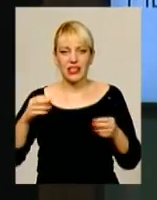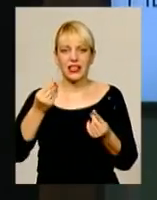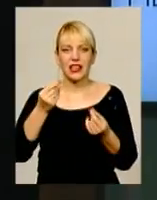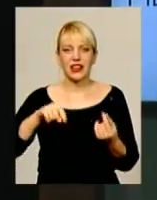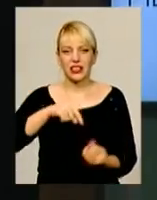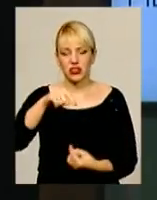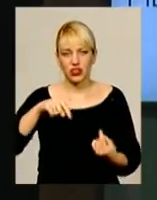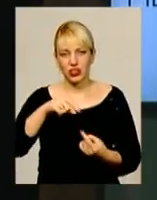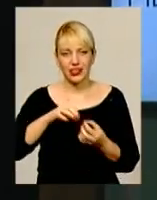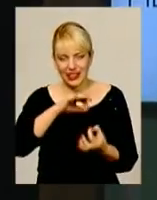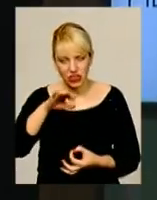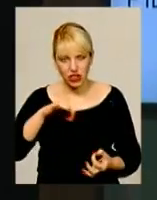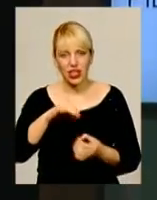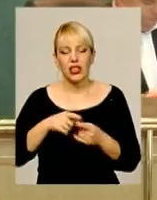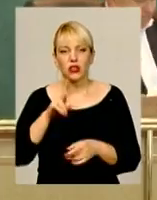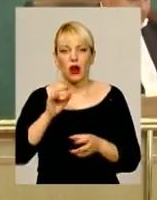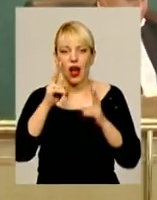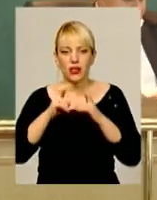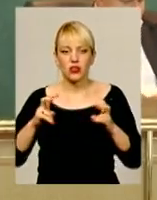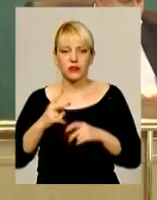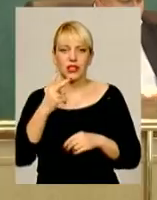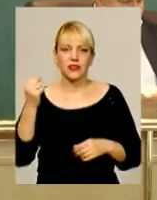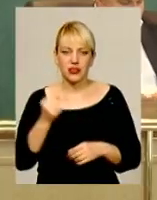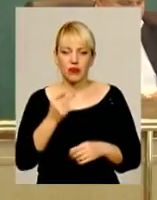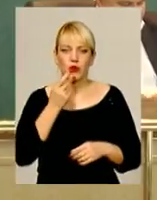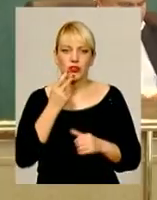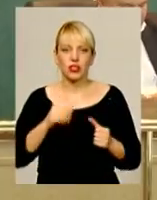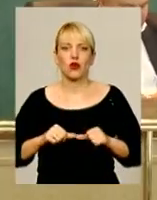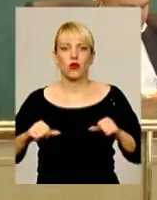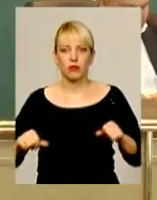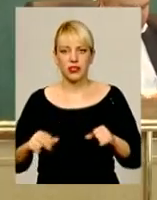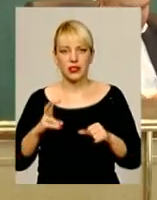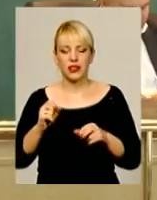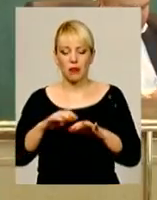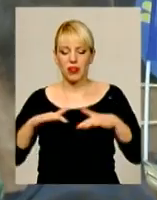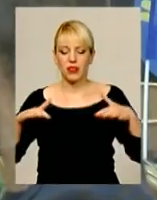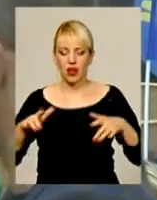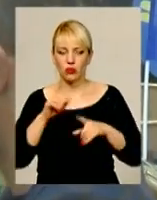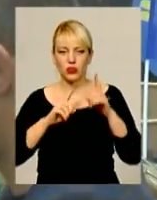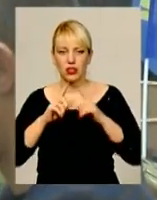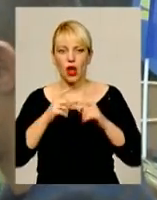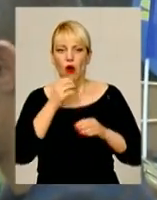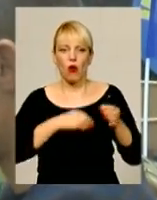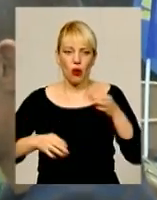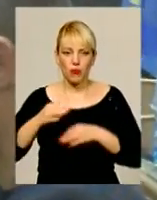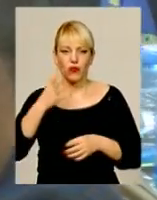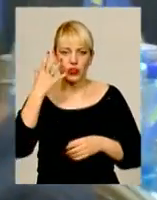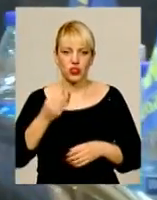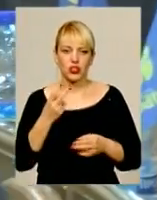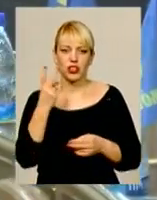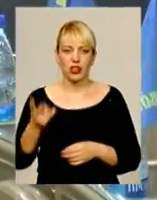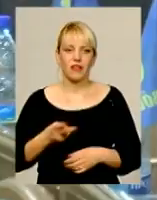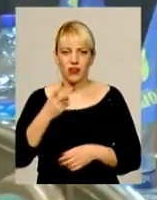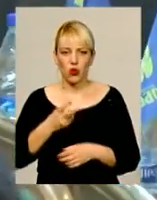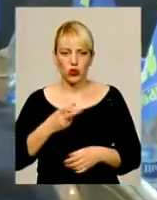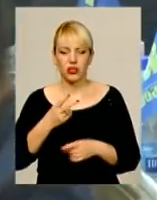лишки обласної скарбниці, аналізували майже два тижні у постійних комісіях на пленарному засіданні, його обговорювали ще майже дві